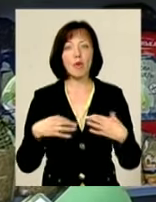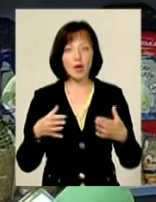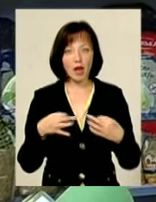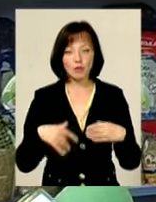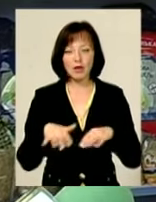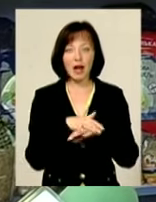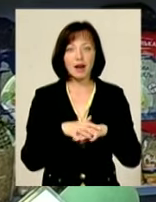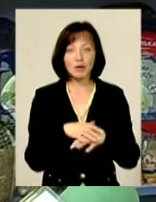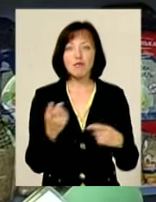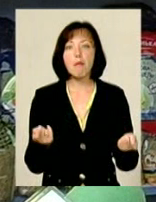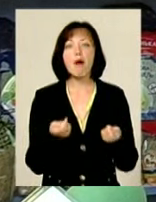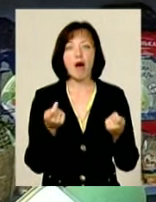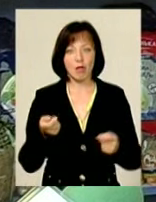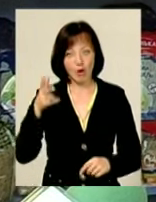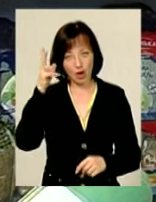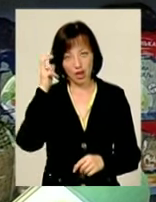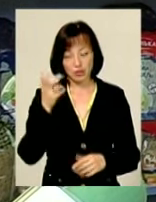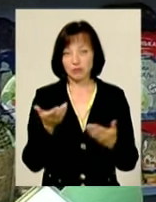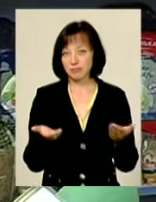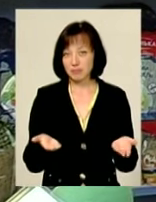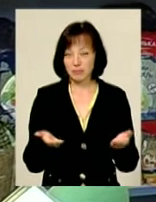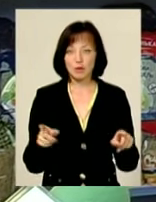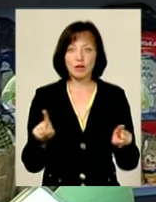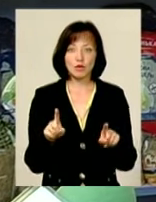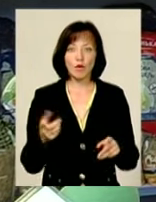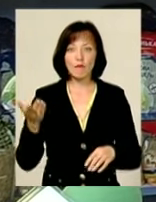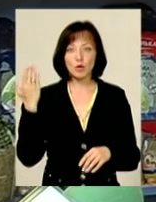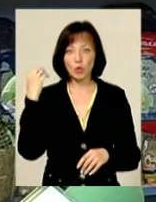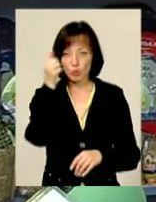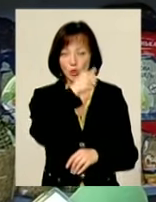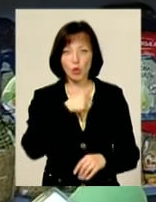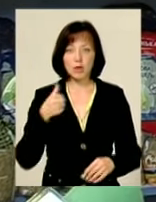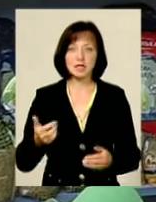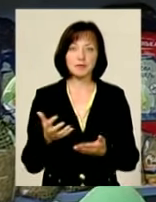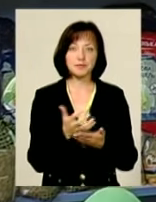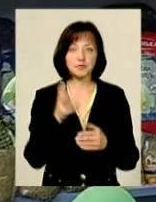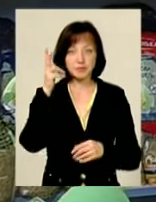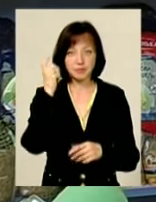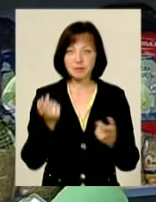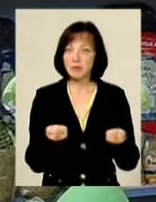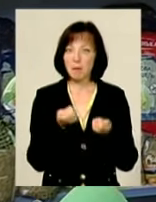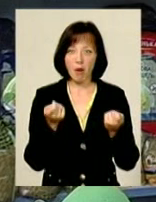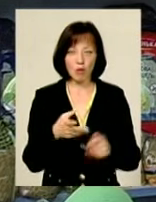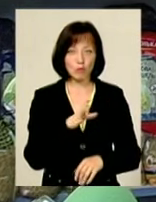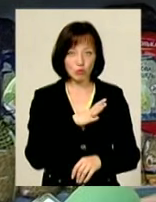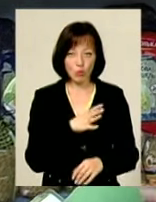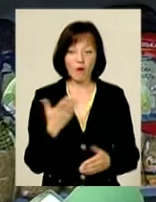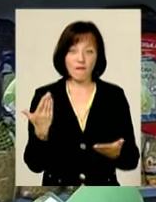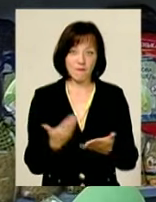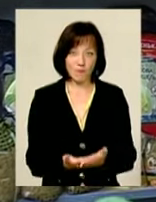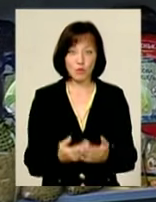що на ринку дуже мало гречки, відносно того, що в минулому році гречка дуже мало зародила І